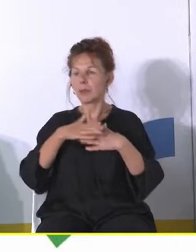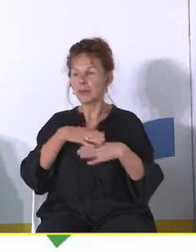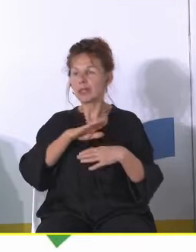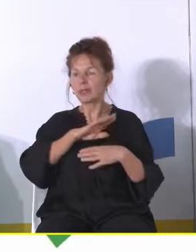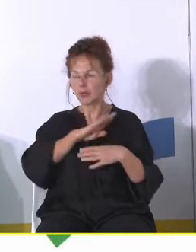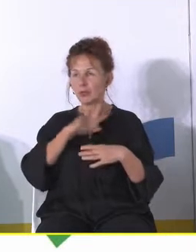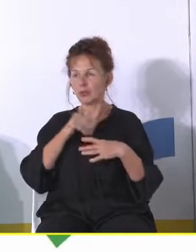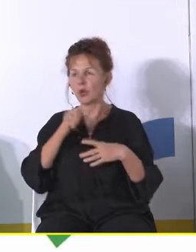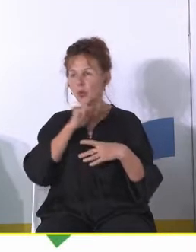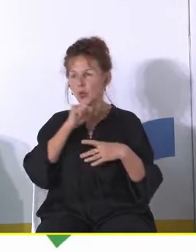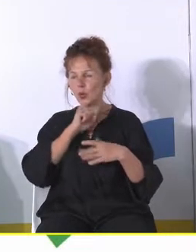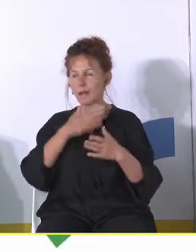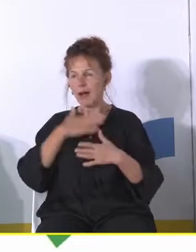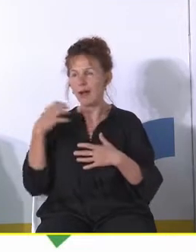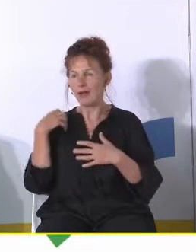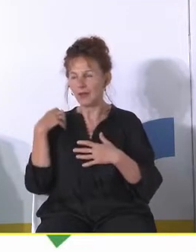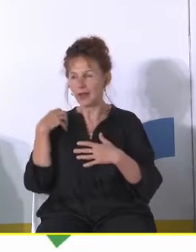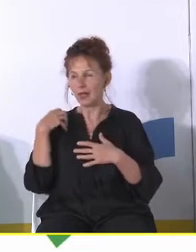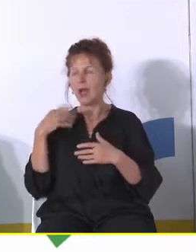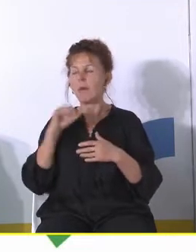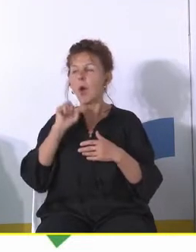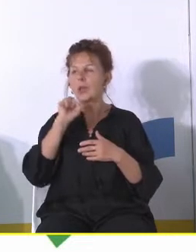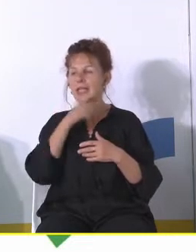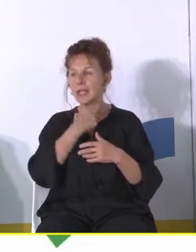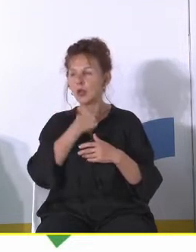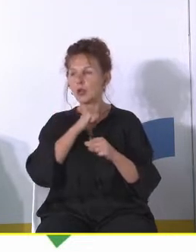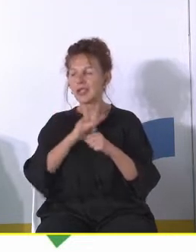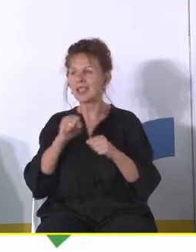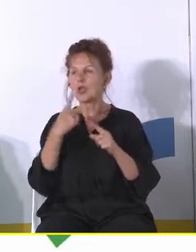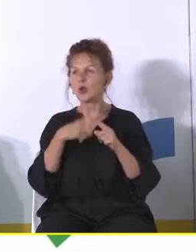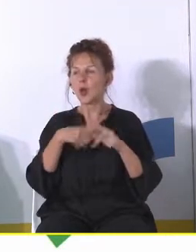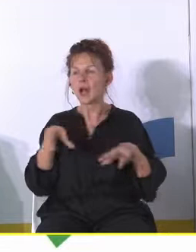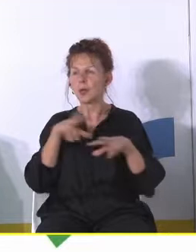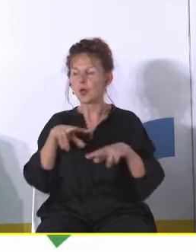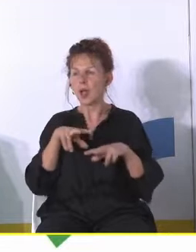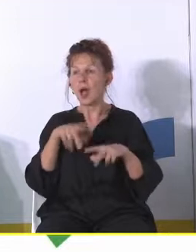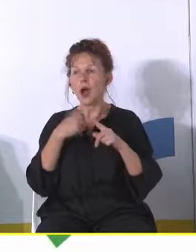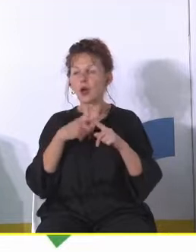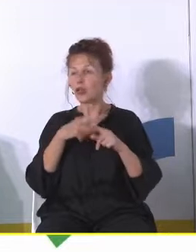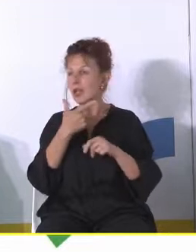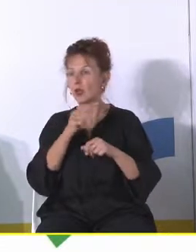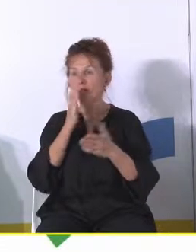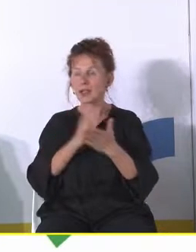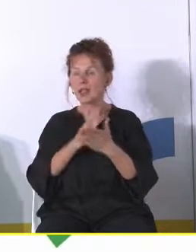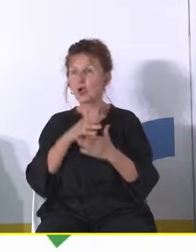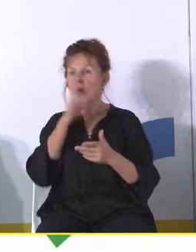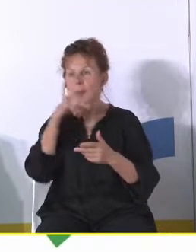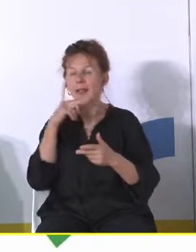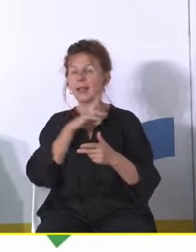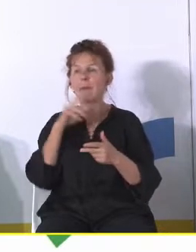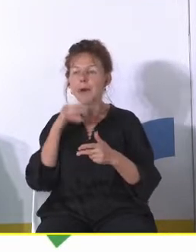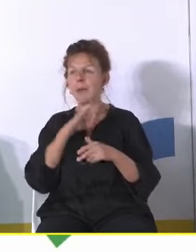seniorem o którym w ogóle się nie mówi bo seniorzy są członkami rodzin rodzina to nie jest tylko tata mama i wiele